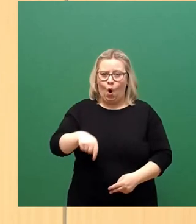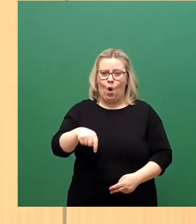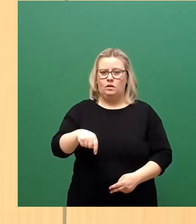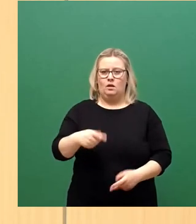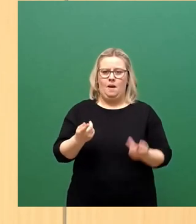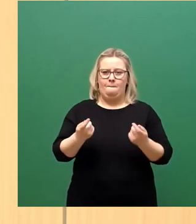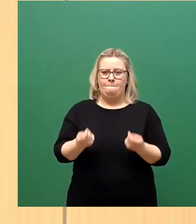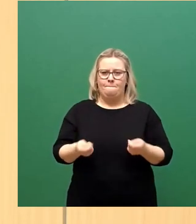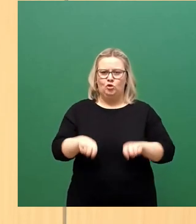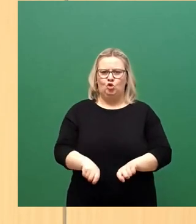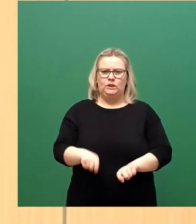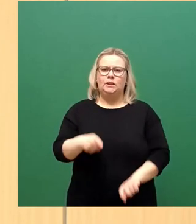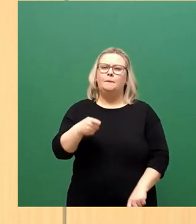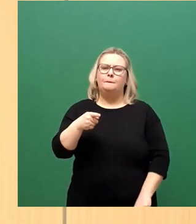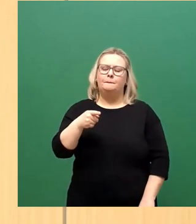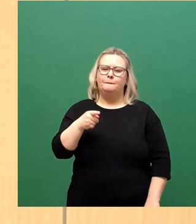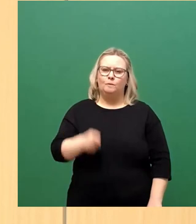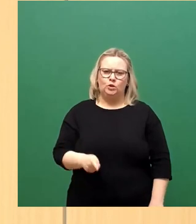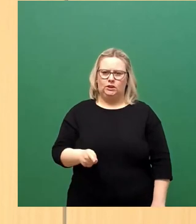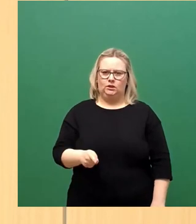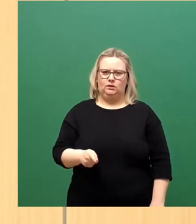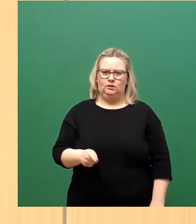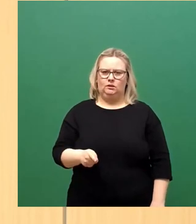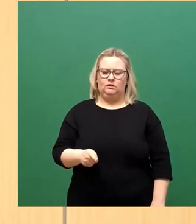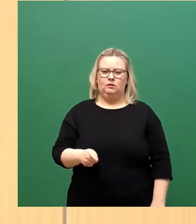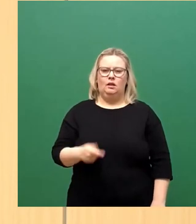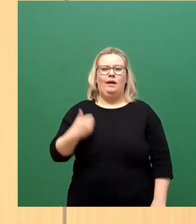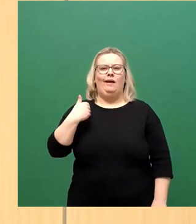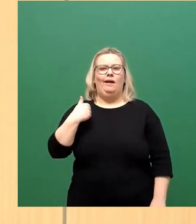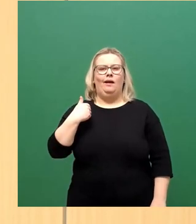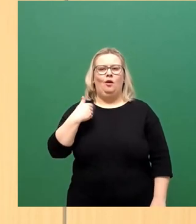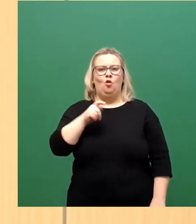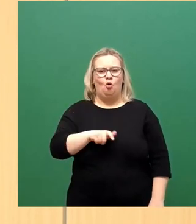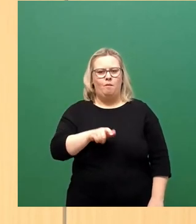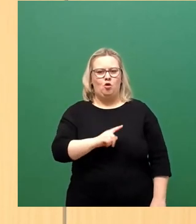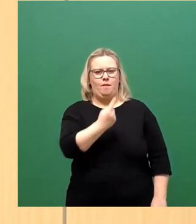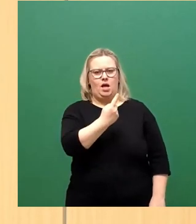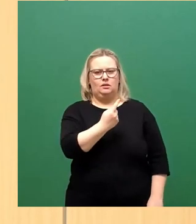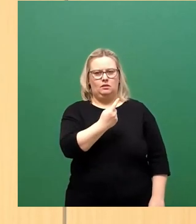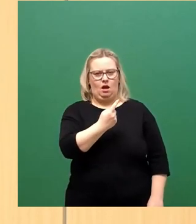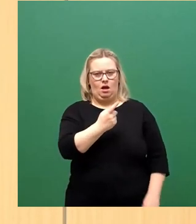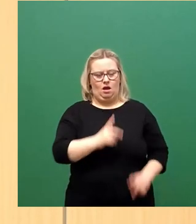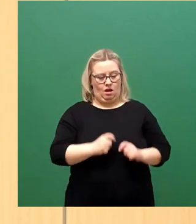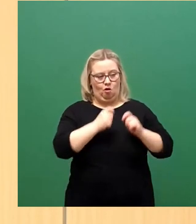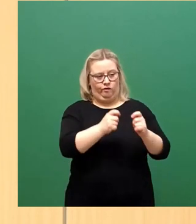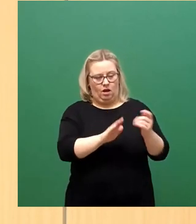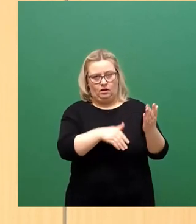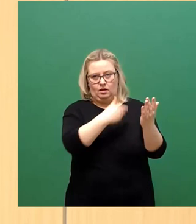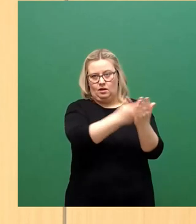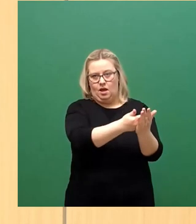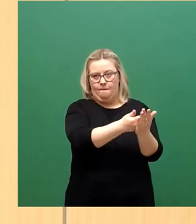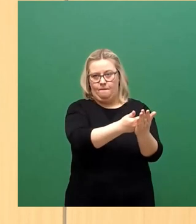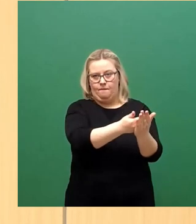fassen. Er wird Herrn Hilbert die nötigen Arbeitsaufträge erteilen und ein deutliches